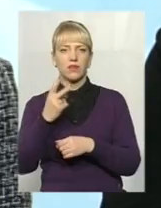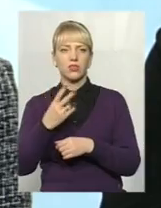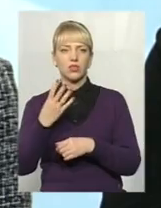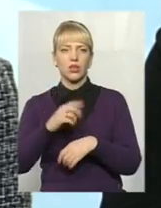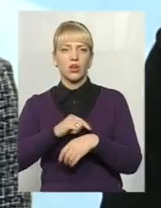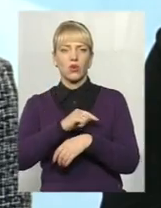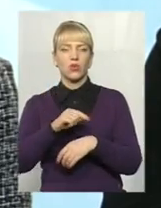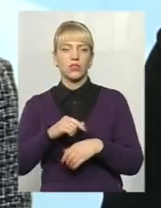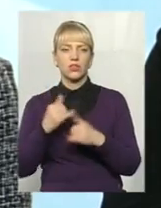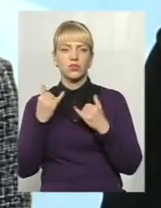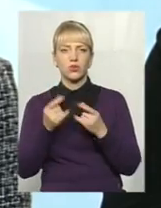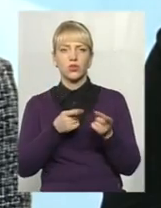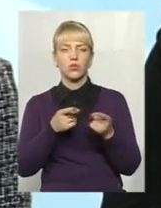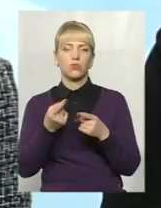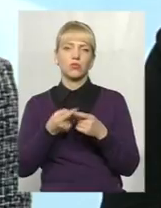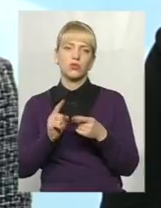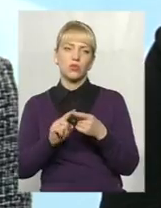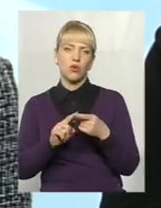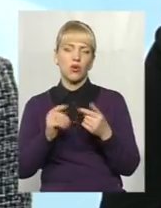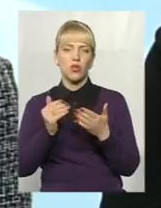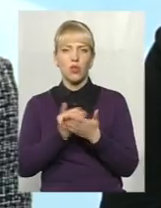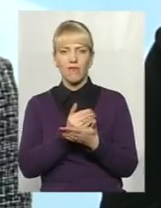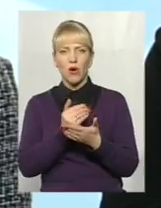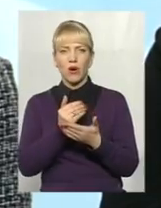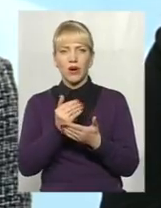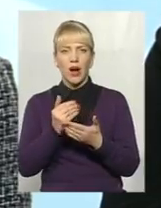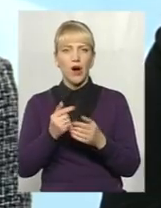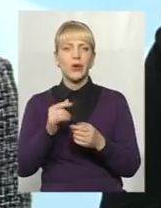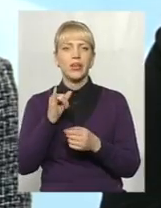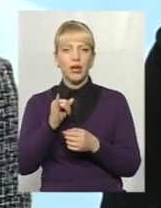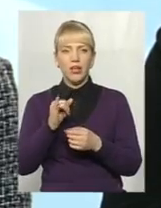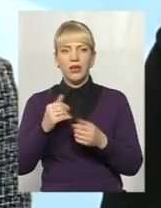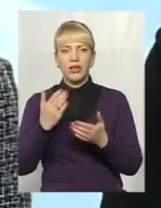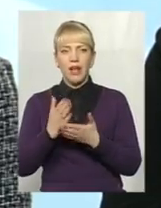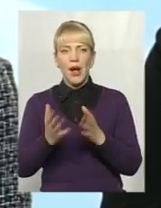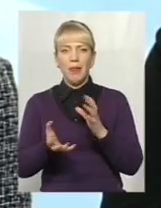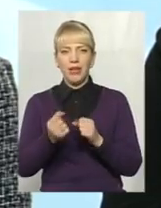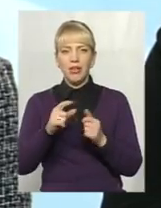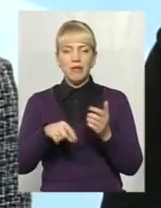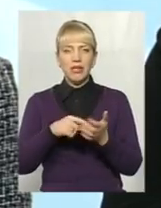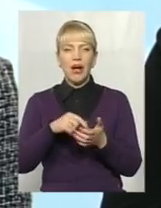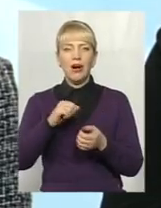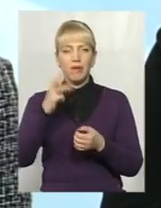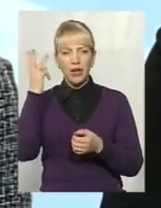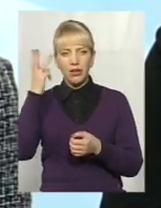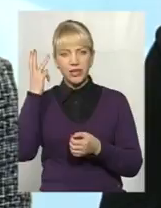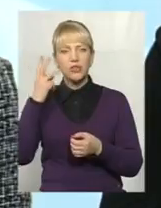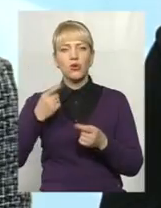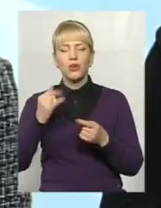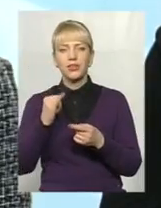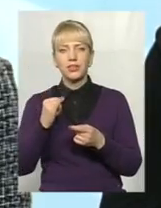Сьогодні готуємося для цього ноу-хау. Є підтримка із Хмельницька, особливо